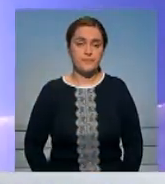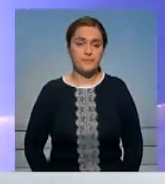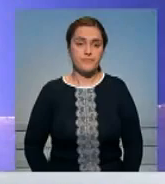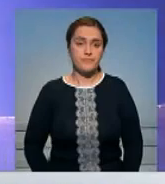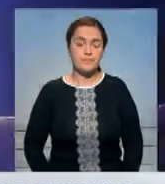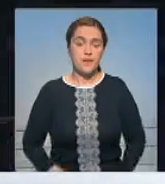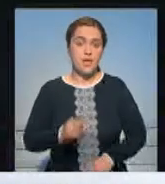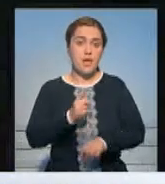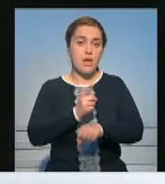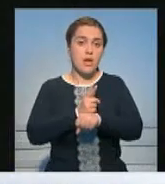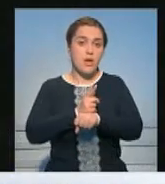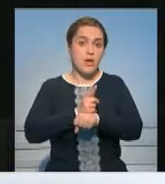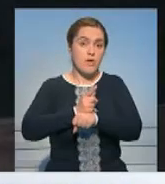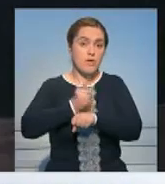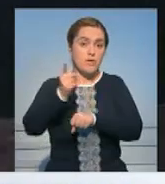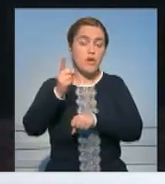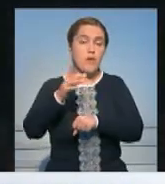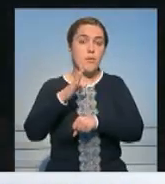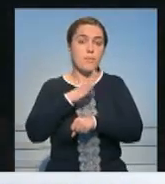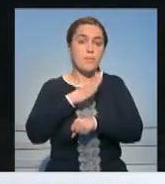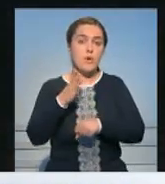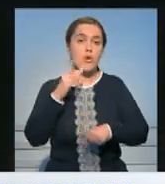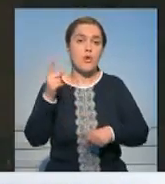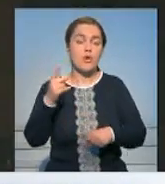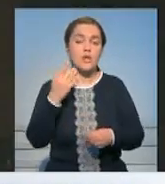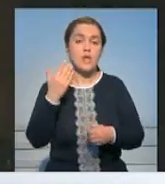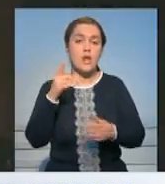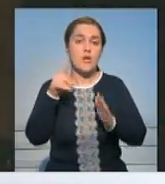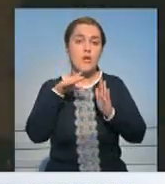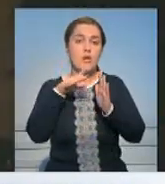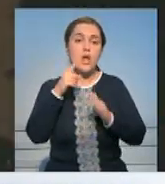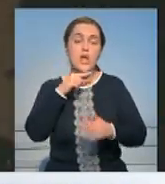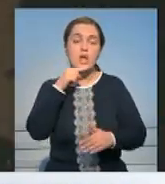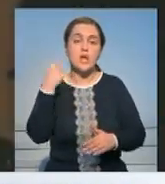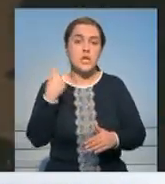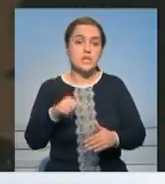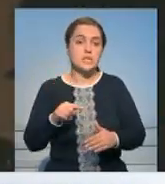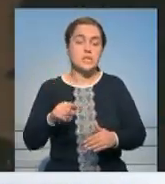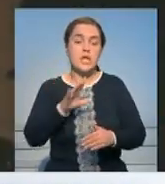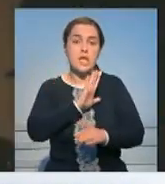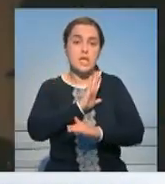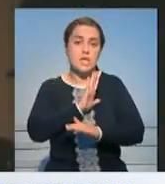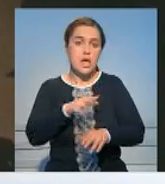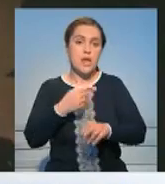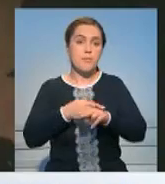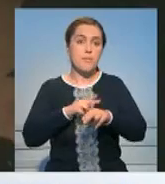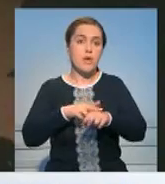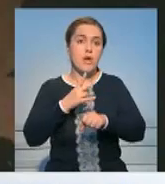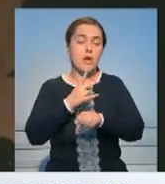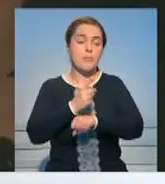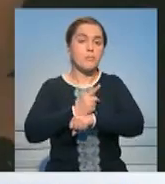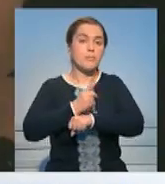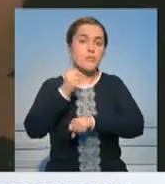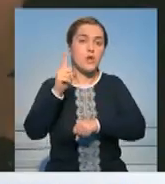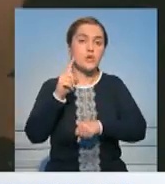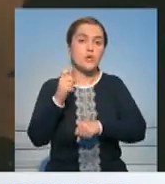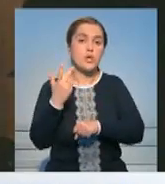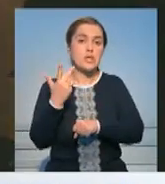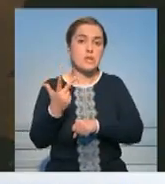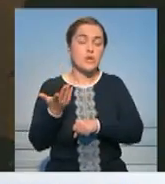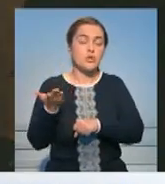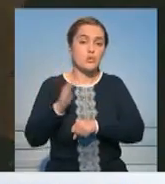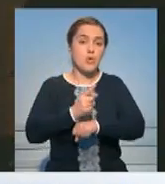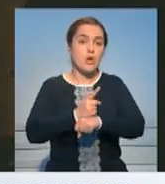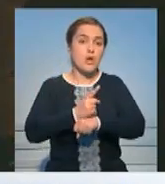республике ракет не входила в зону ответственности российских ПВО, прикрывающих объекты в Тартусе и Хмеймиме. Всего было выпущено 103 крылатые